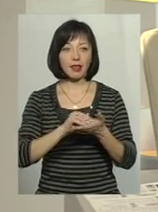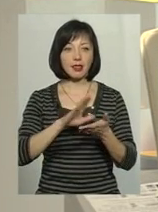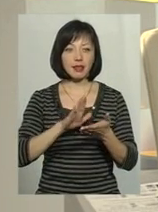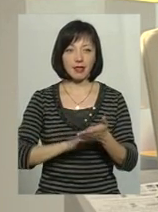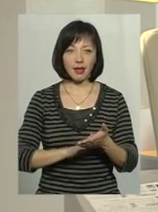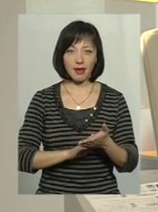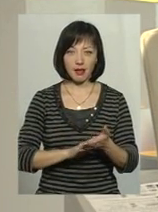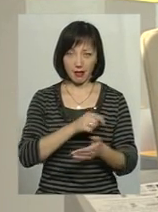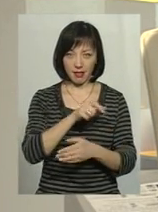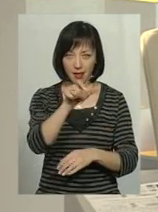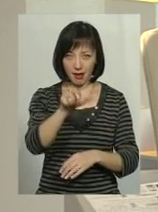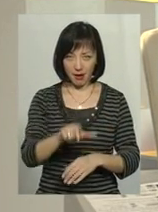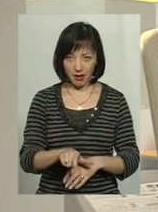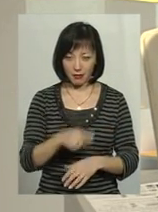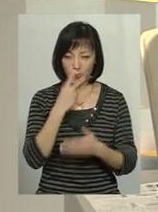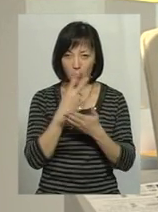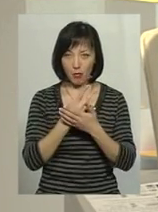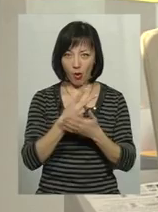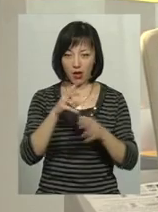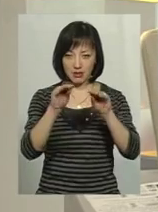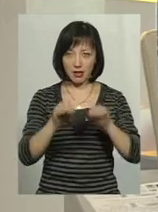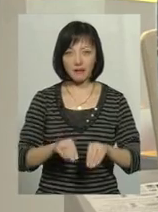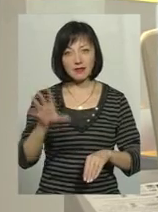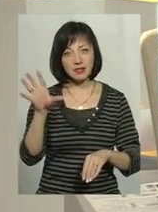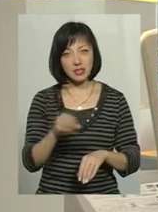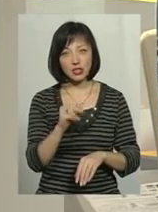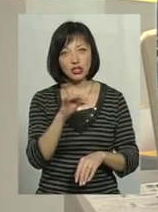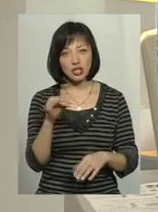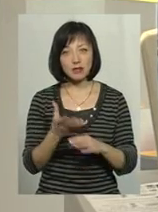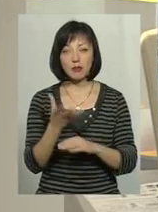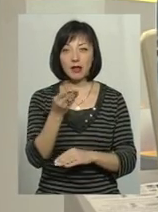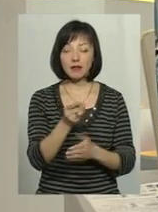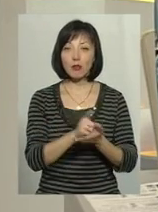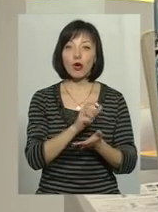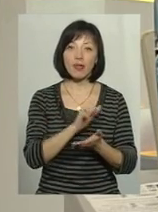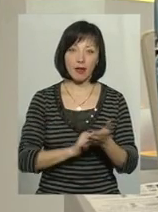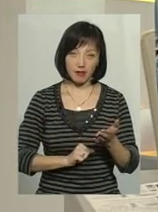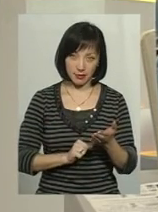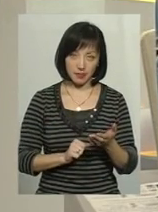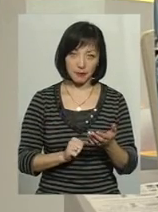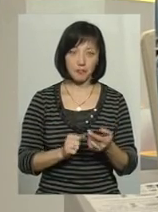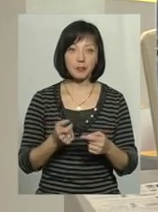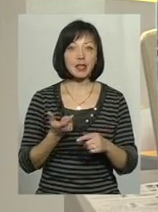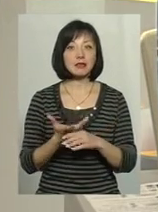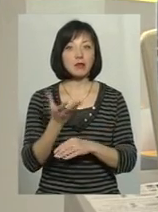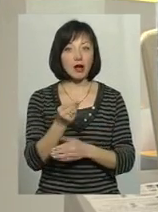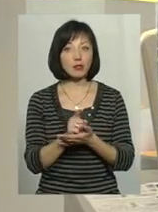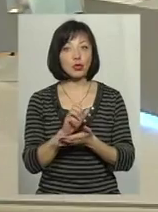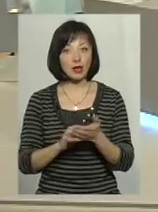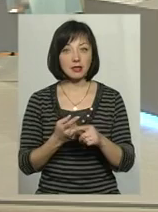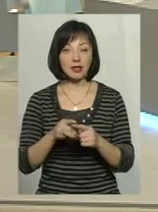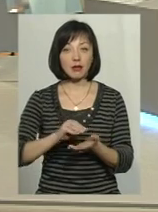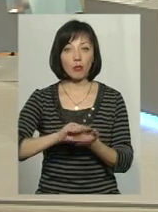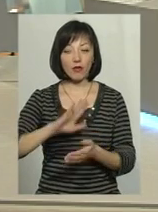задекларував все, і чи сплатив він податки, так? Адже сплата податків – це